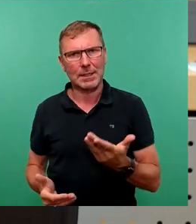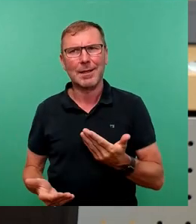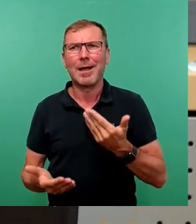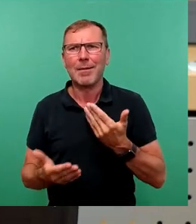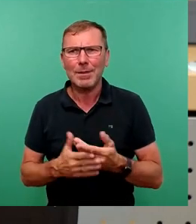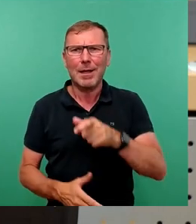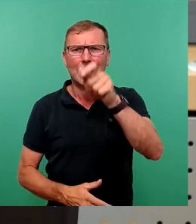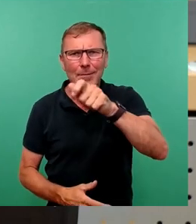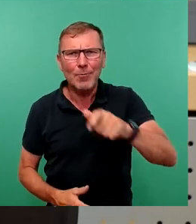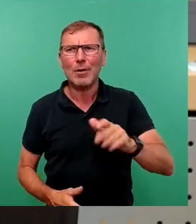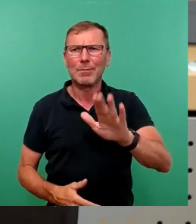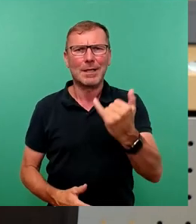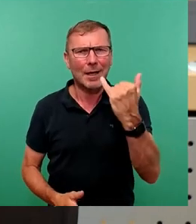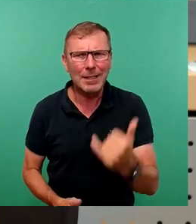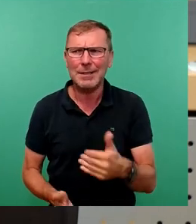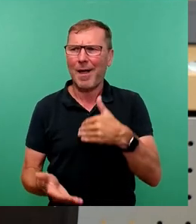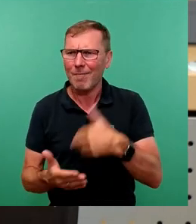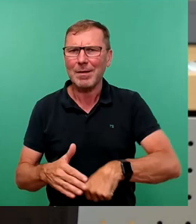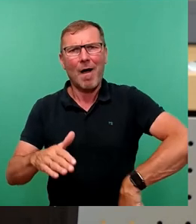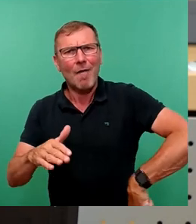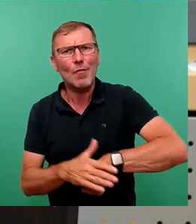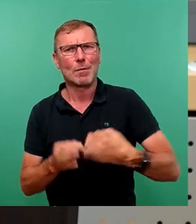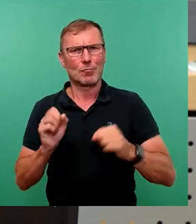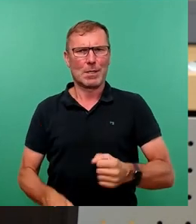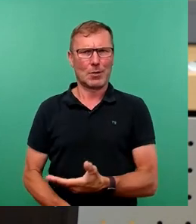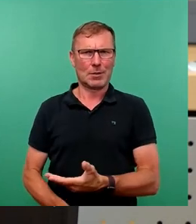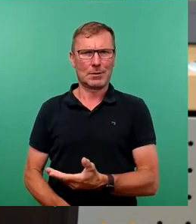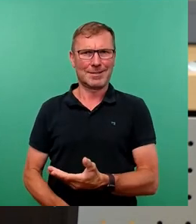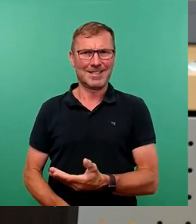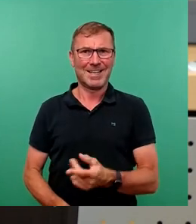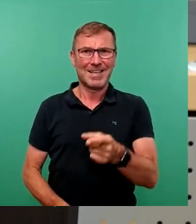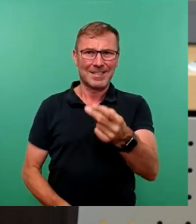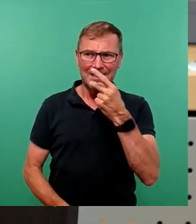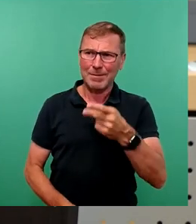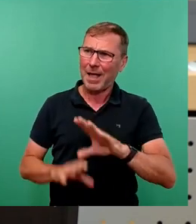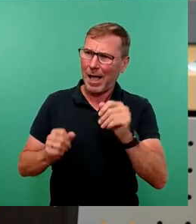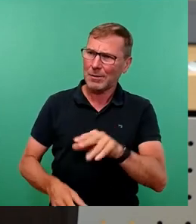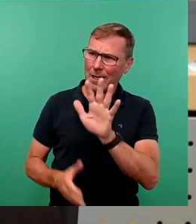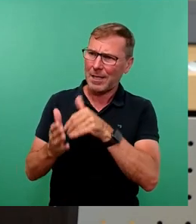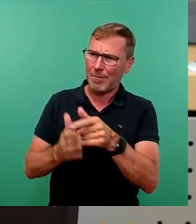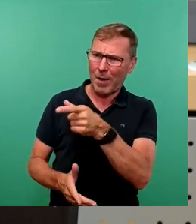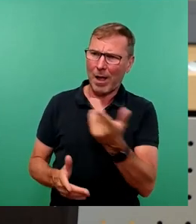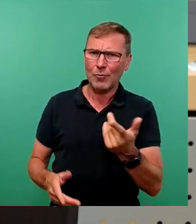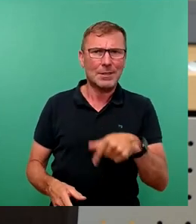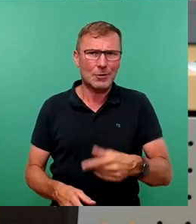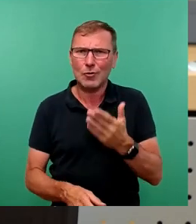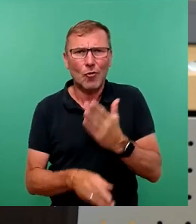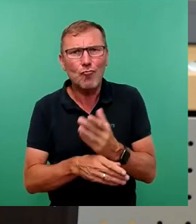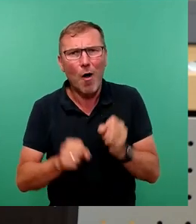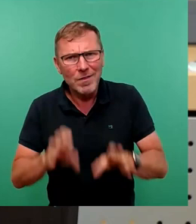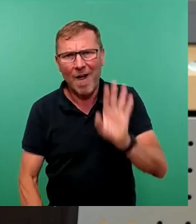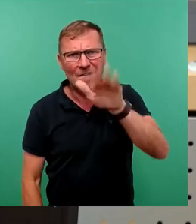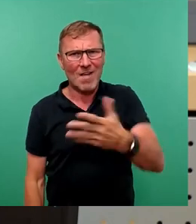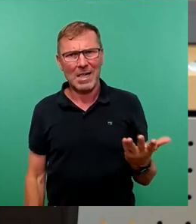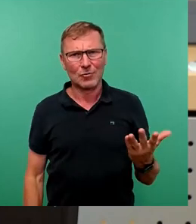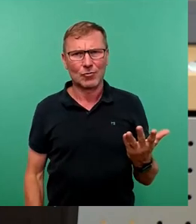die Bürger mit ihren Kindern weiter Fußball spielen können und so weiter und so weiter. Da sieht man, die Haushaltsplanung ist schon im Grundsatz falsch. Die ist